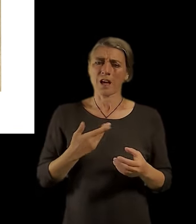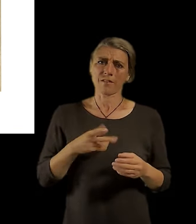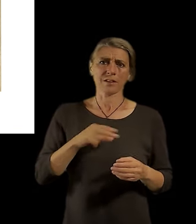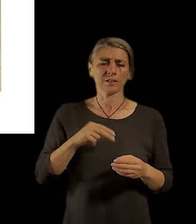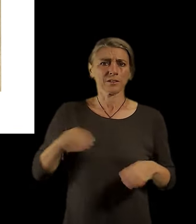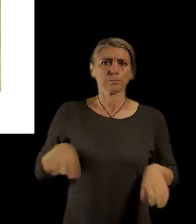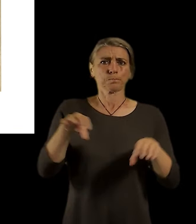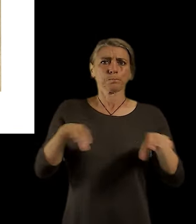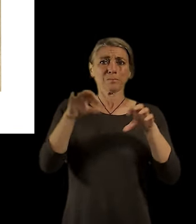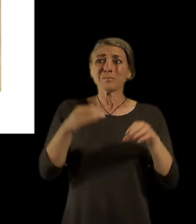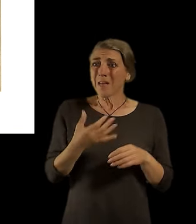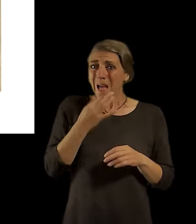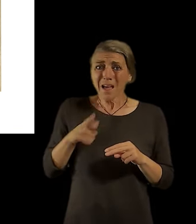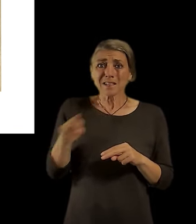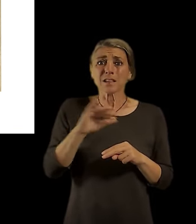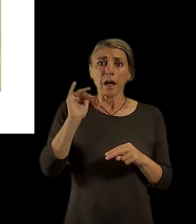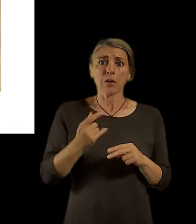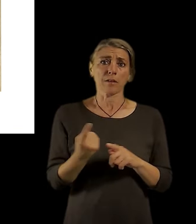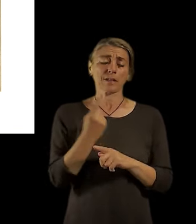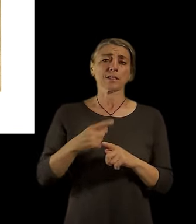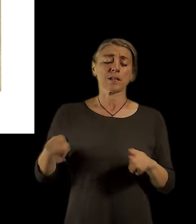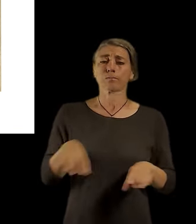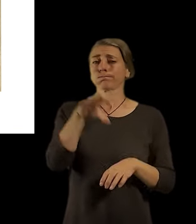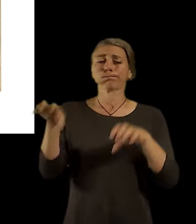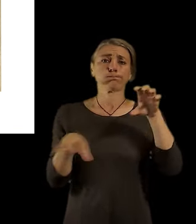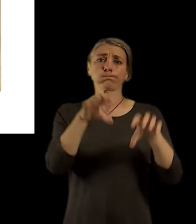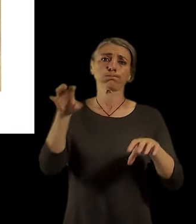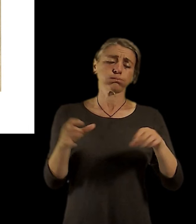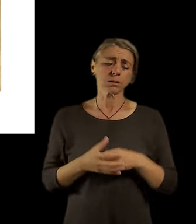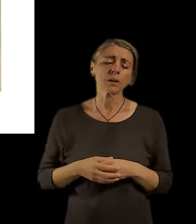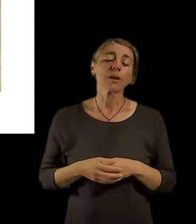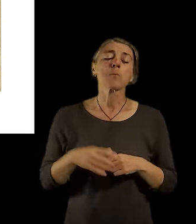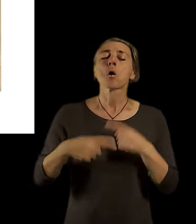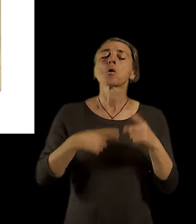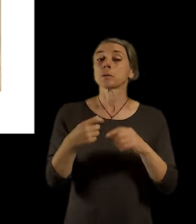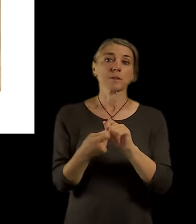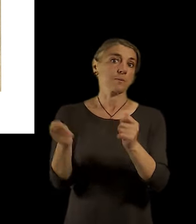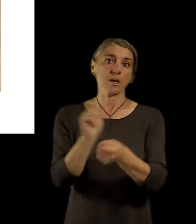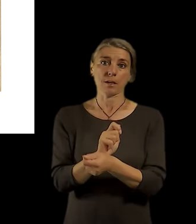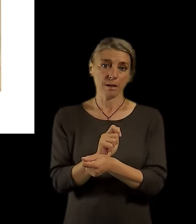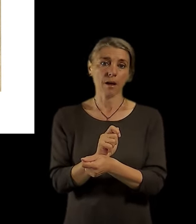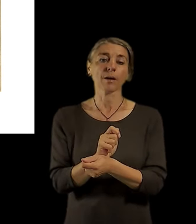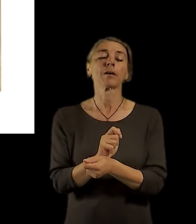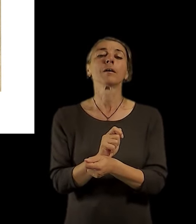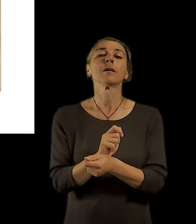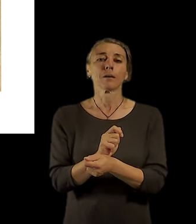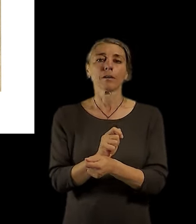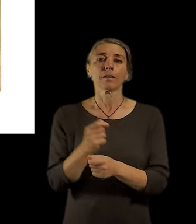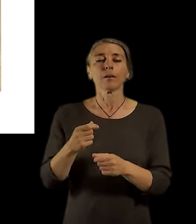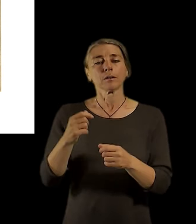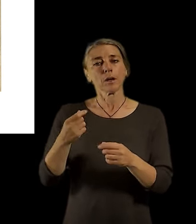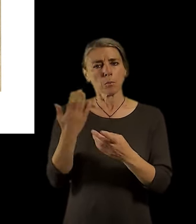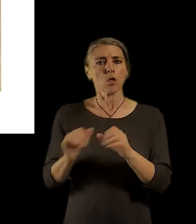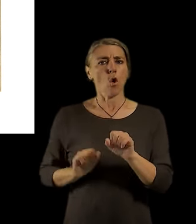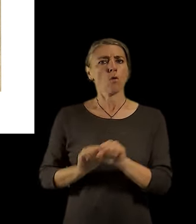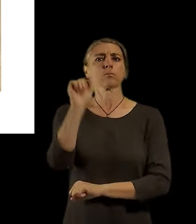koncept, který vlastně zvítězil, tak byla vlastně ta takzvaná atenská charta, která